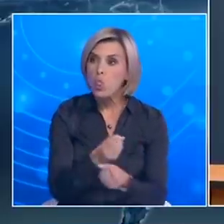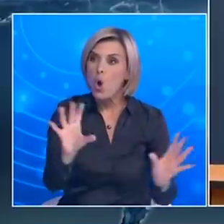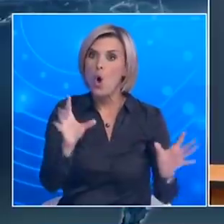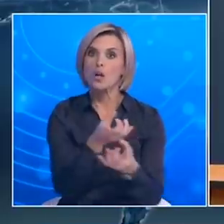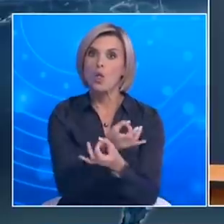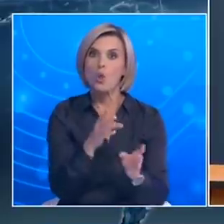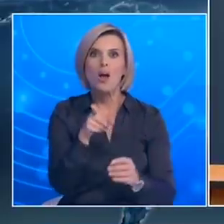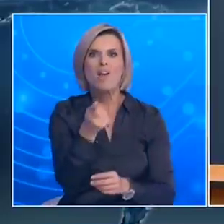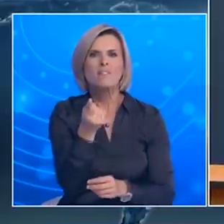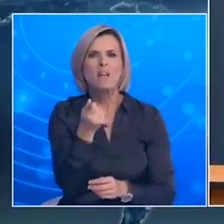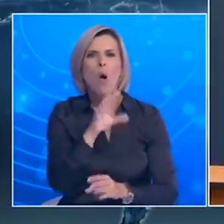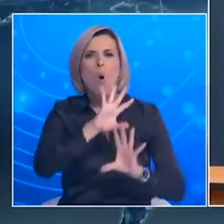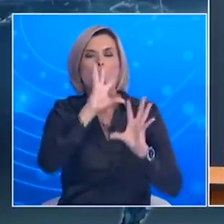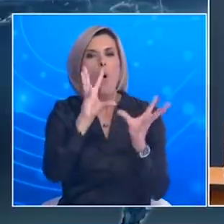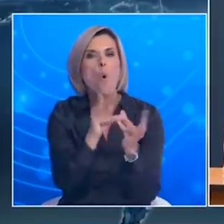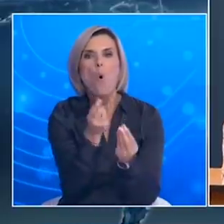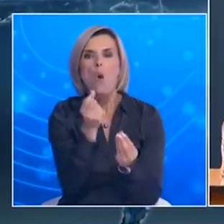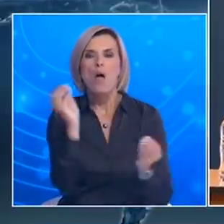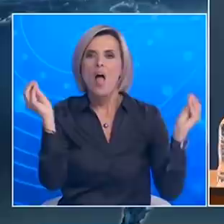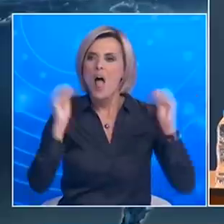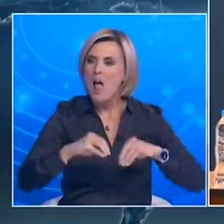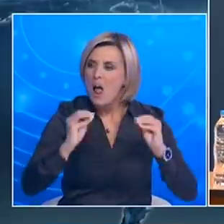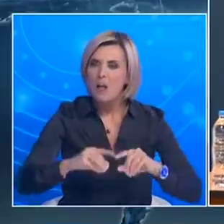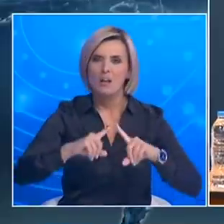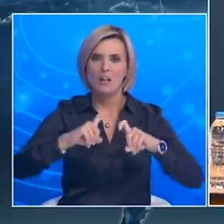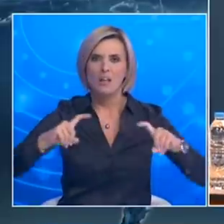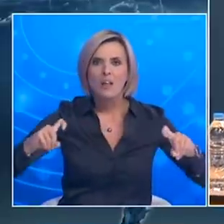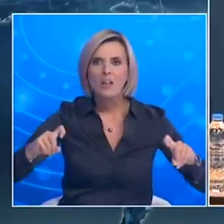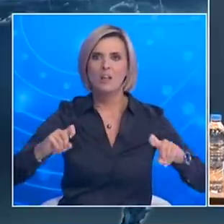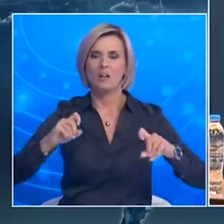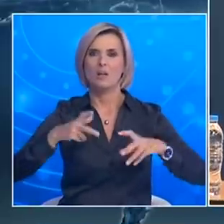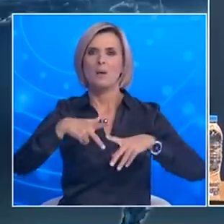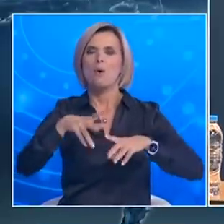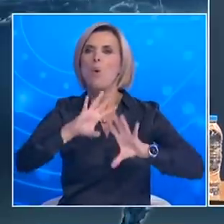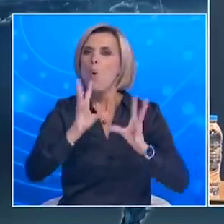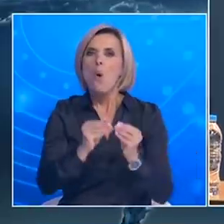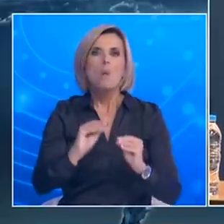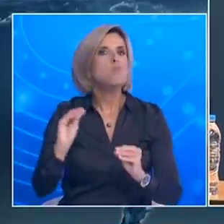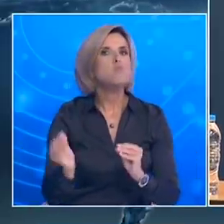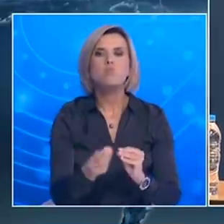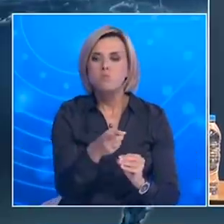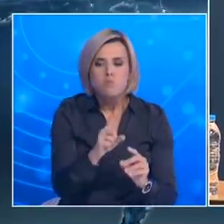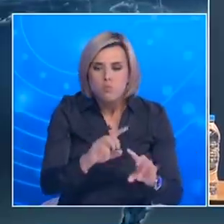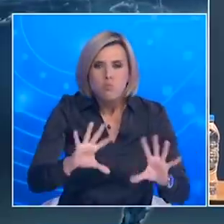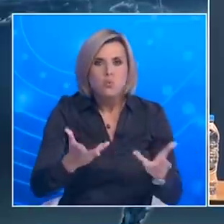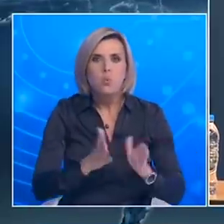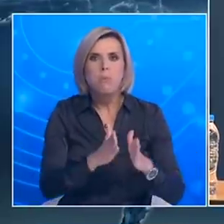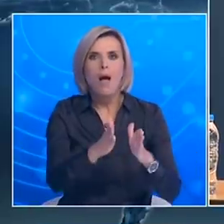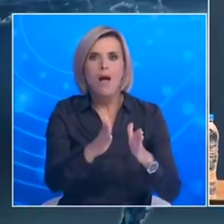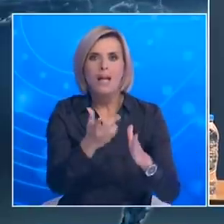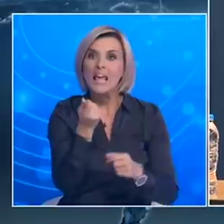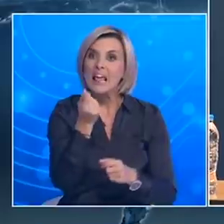Γνωρίζουμε πού έχουν πάει όλο αυτό το υλικό, αλλά και ο τεχνολογικός εξοπλισμός και κατά πόσο λειτουργεί Έχουμε μια